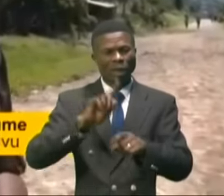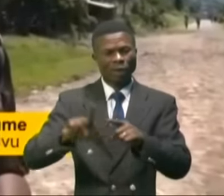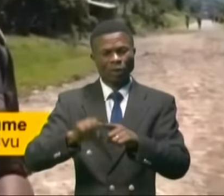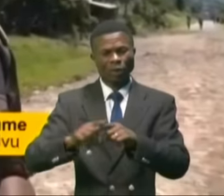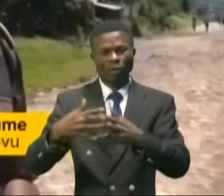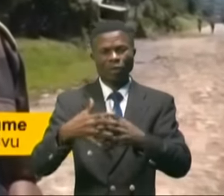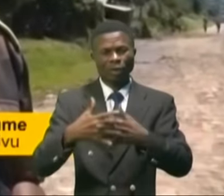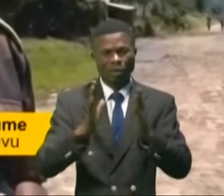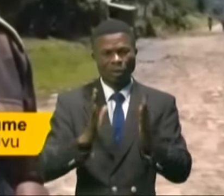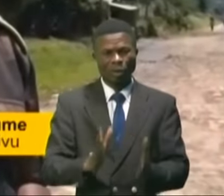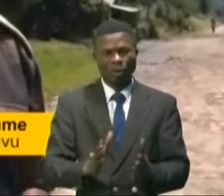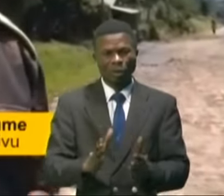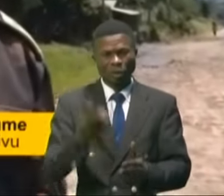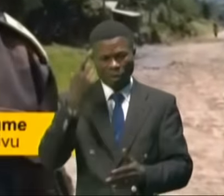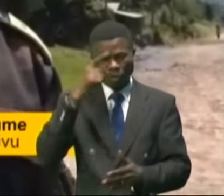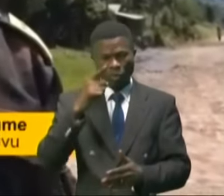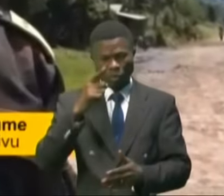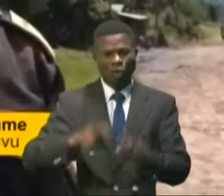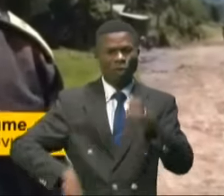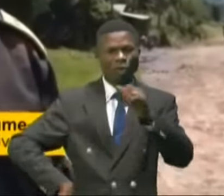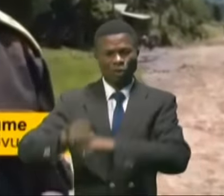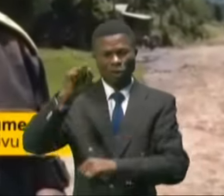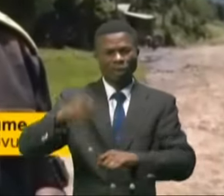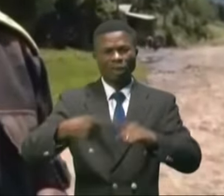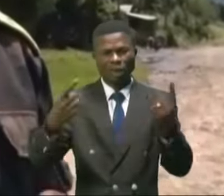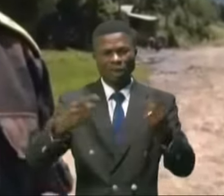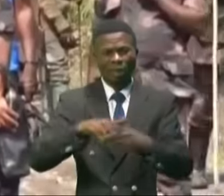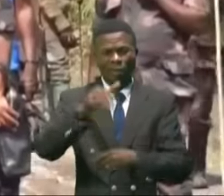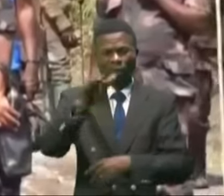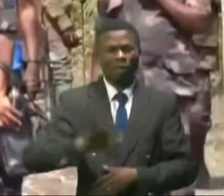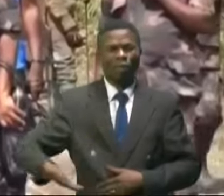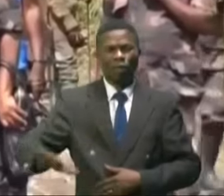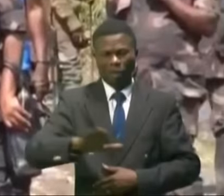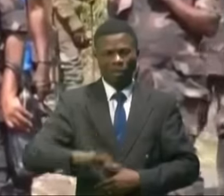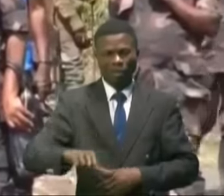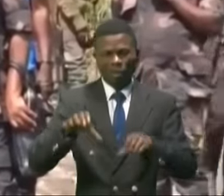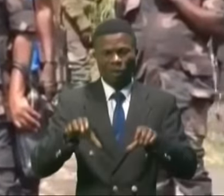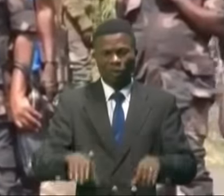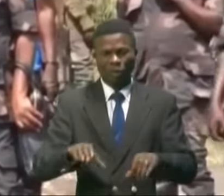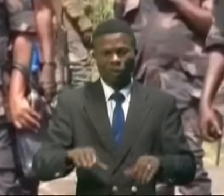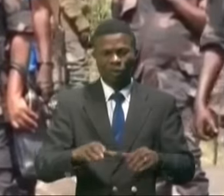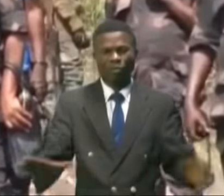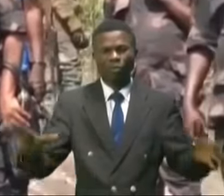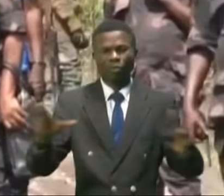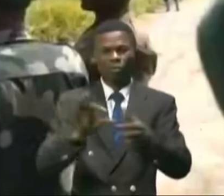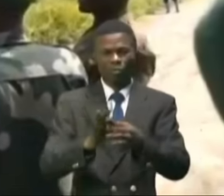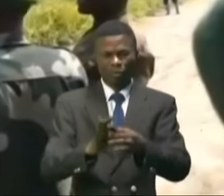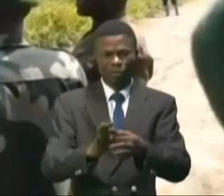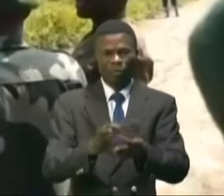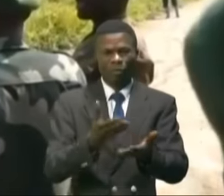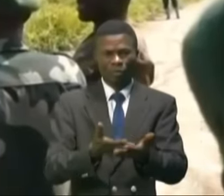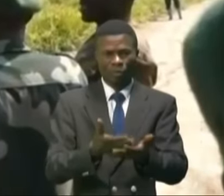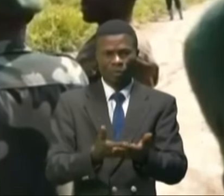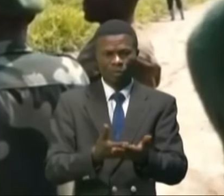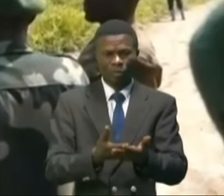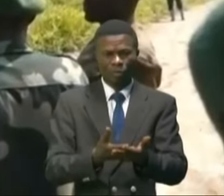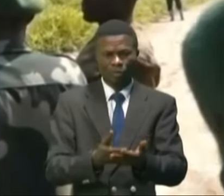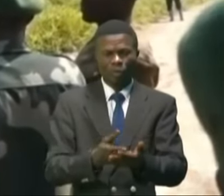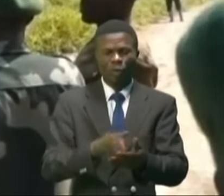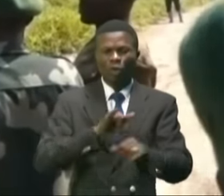pour qu'on arrive à mettre l'ennemi hors du territoire national. C'est désolidariser des pantins et des